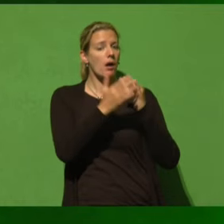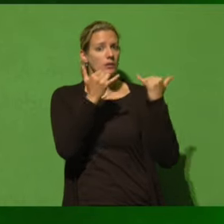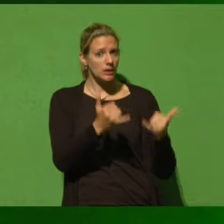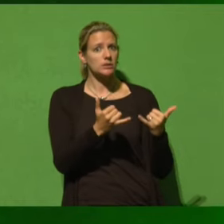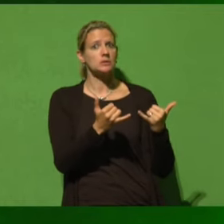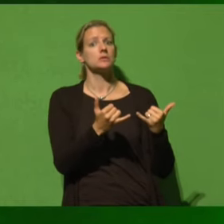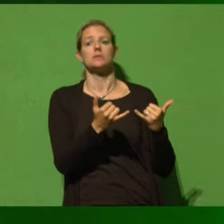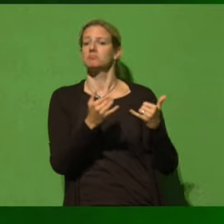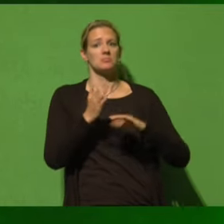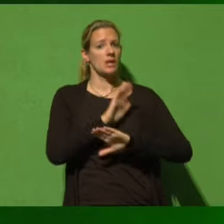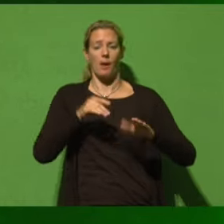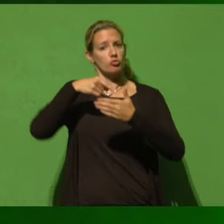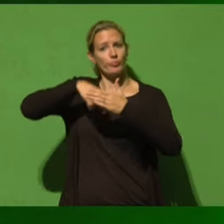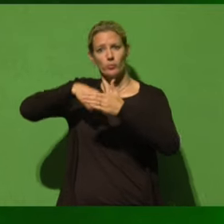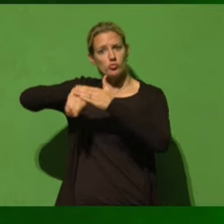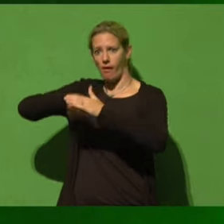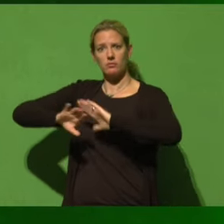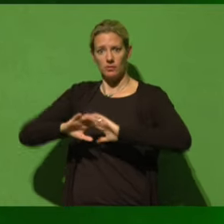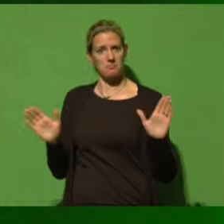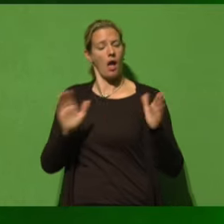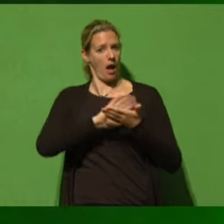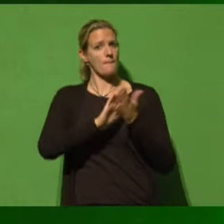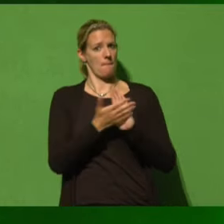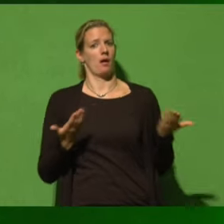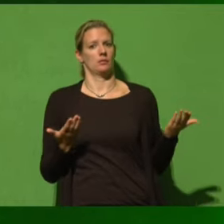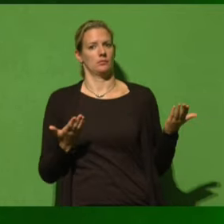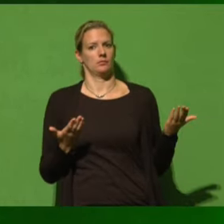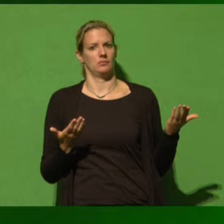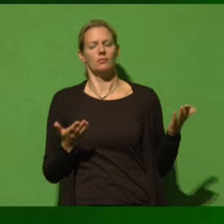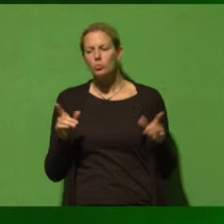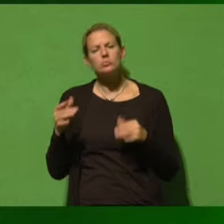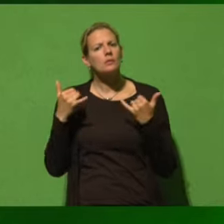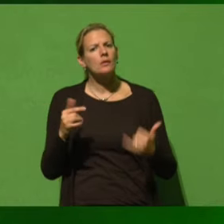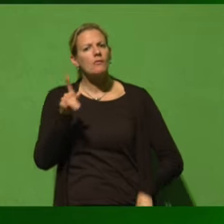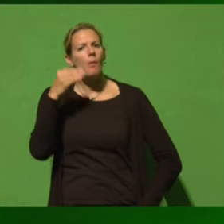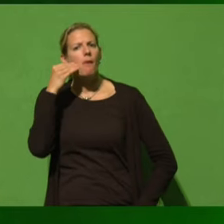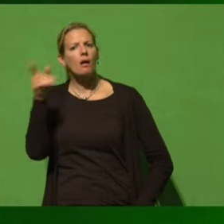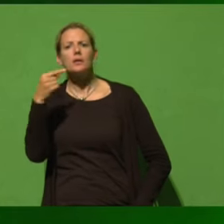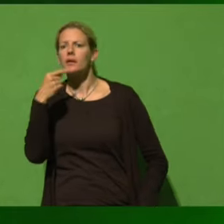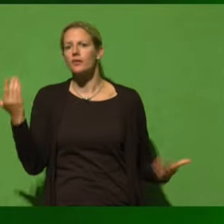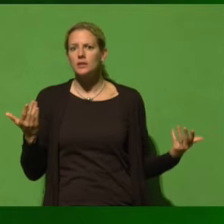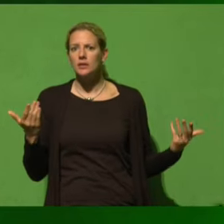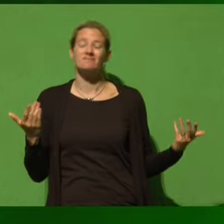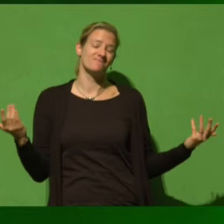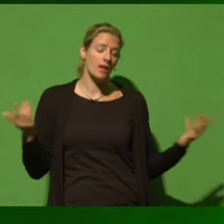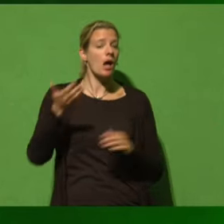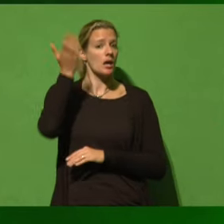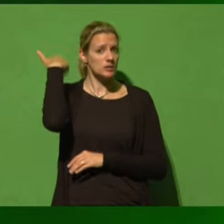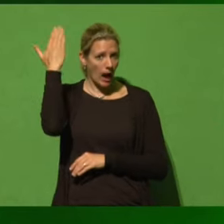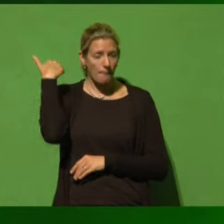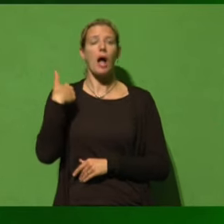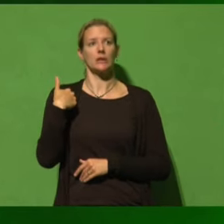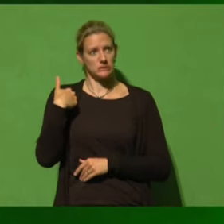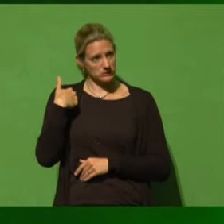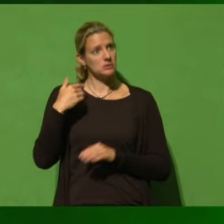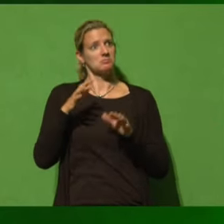angeboten. So stand Herr Poffaller da. Und Frau Merkel sagt jetzt heute, wunderschön, sie hat damals nach bestem Wissen und